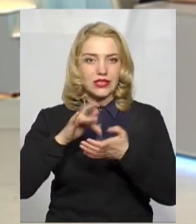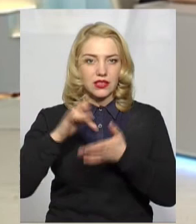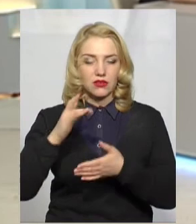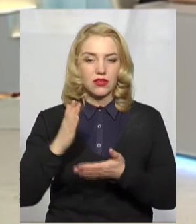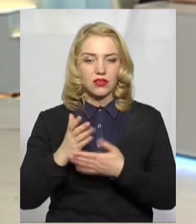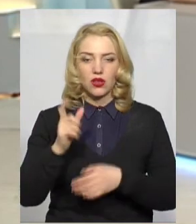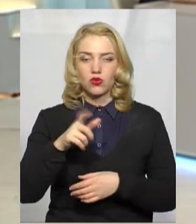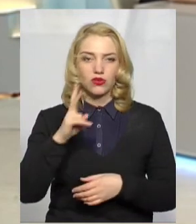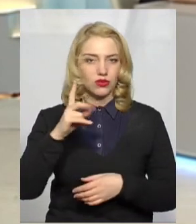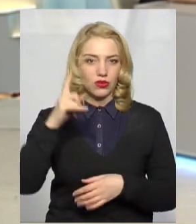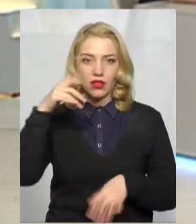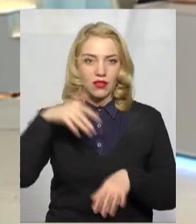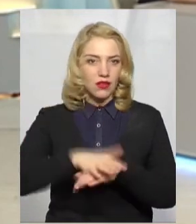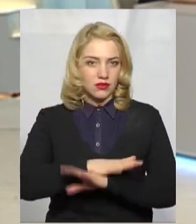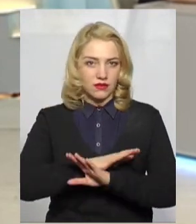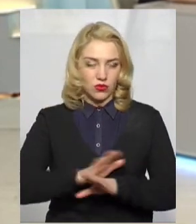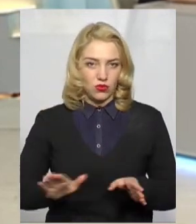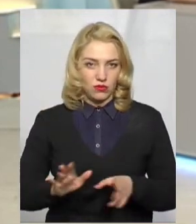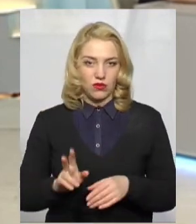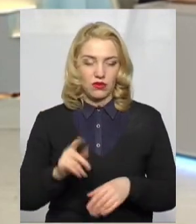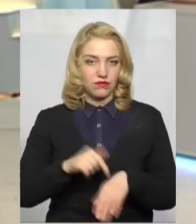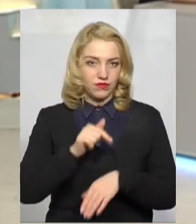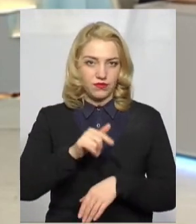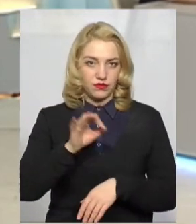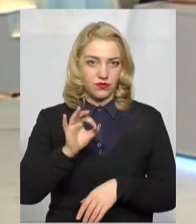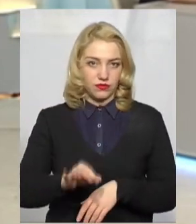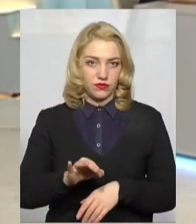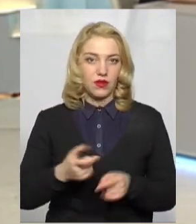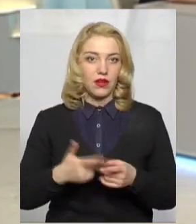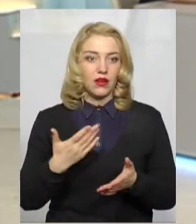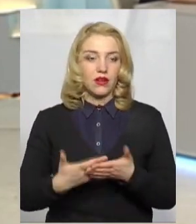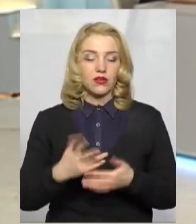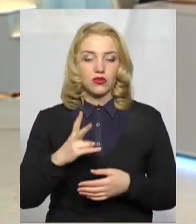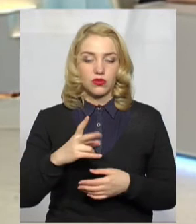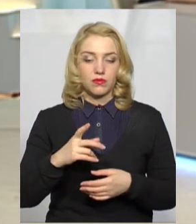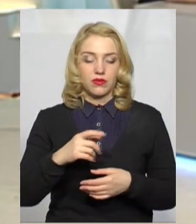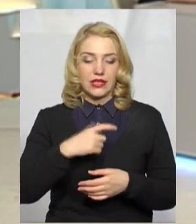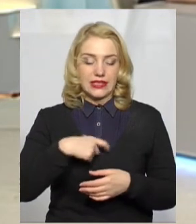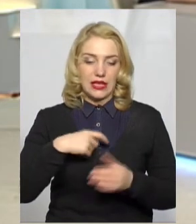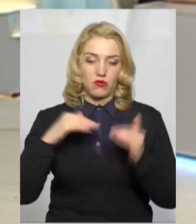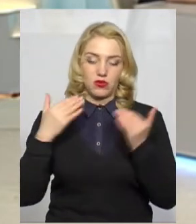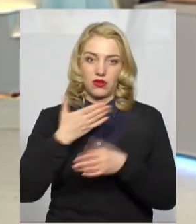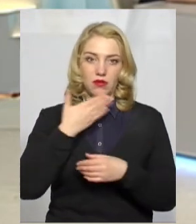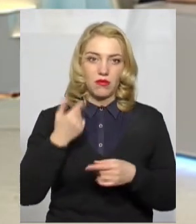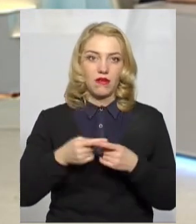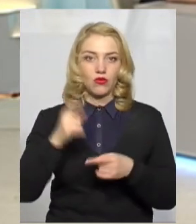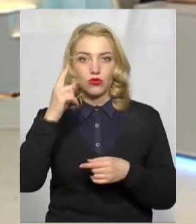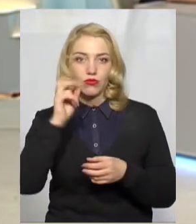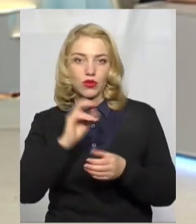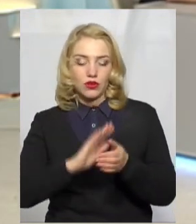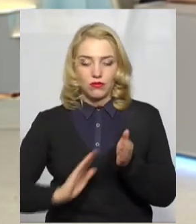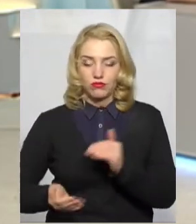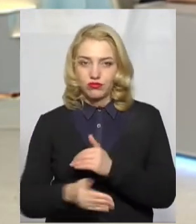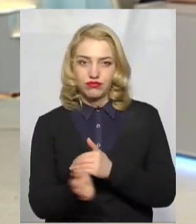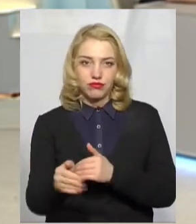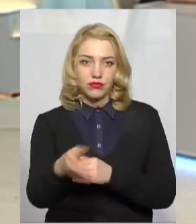частину несвідомих громадян, які повертаються за кордоном, для того, щоб уникнути у тій самоізоляції, вони придумують собі якісь шляхи, як діставатися додому.